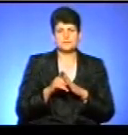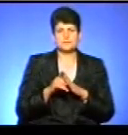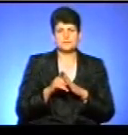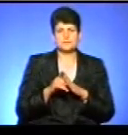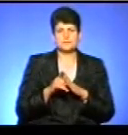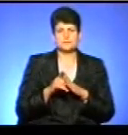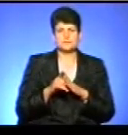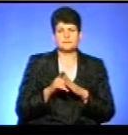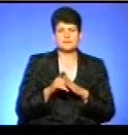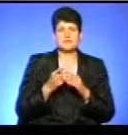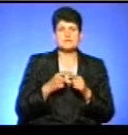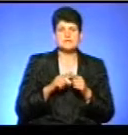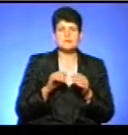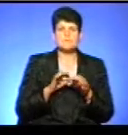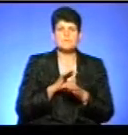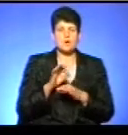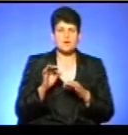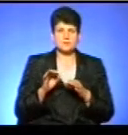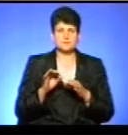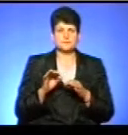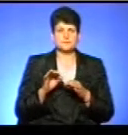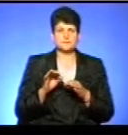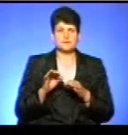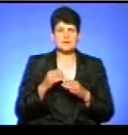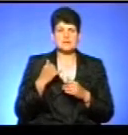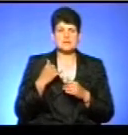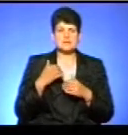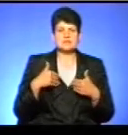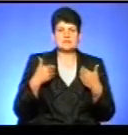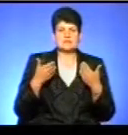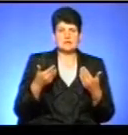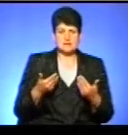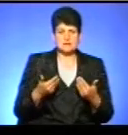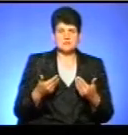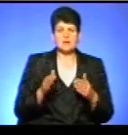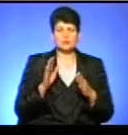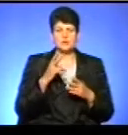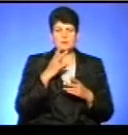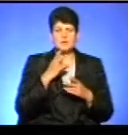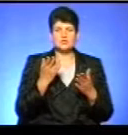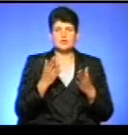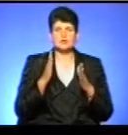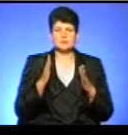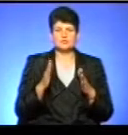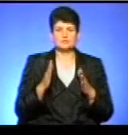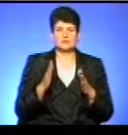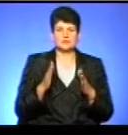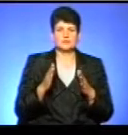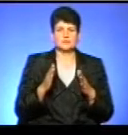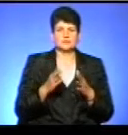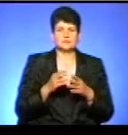цей проєкт звертатися до нього. Будемо бачити, яка буде інтенсивність,